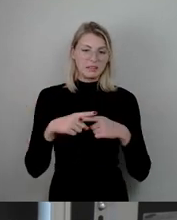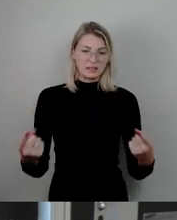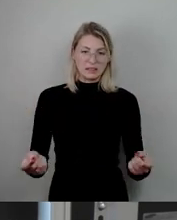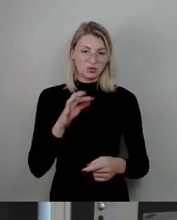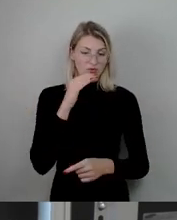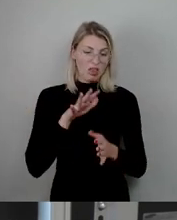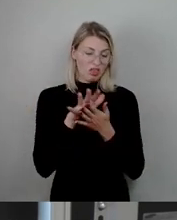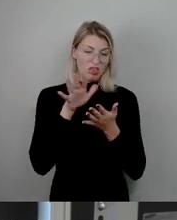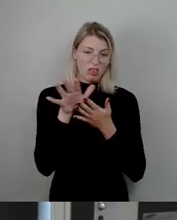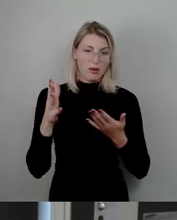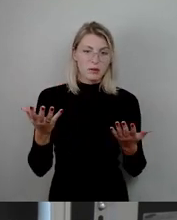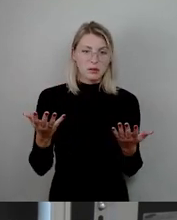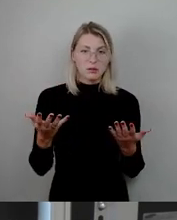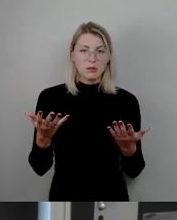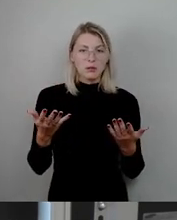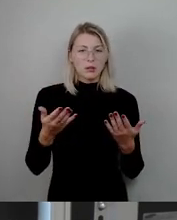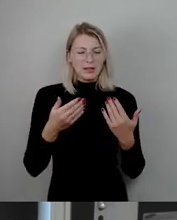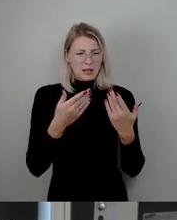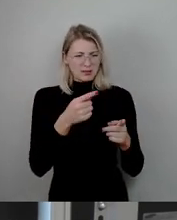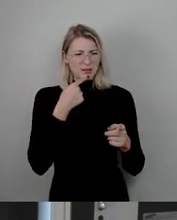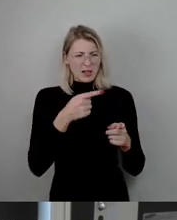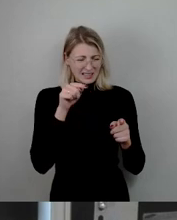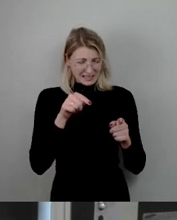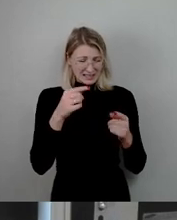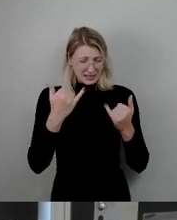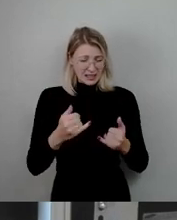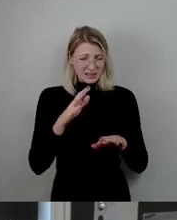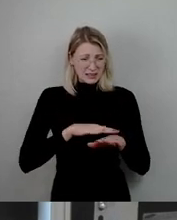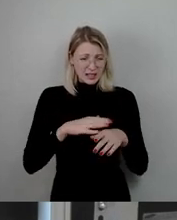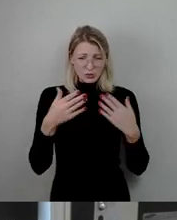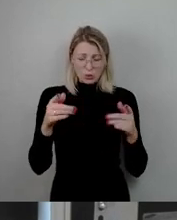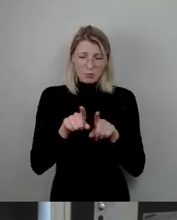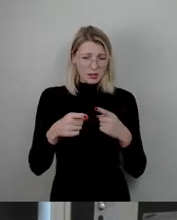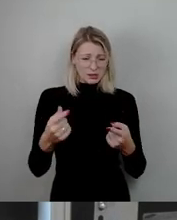Sie haben gesagt, dass es in diesen Zeiten einfach nicht drin ist. Da müssen wir einfach mal sparen.